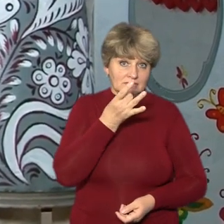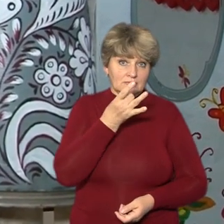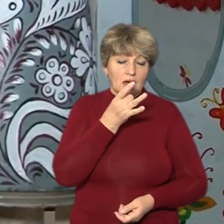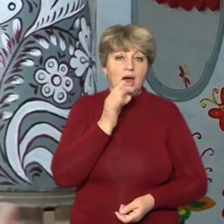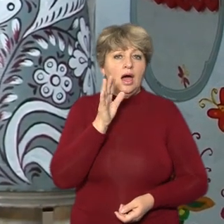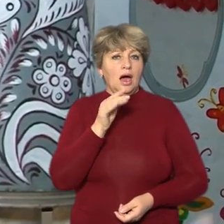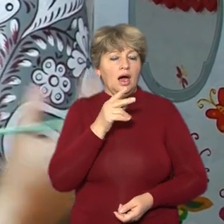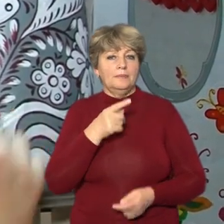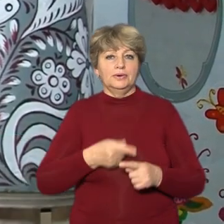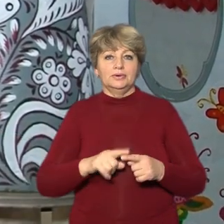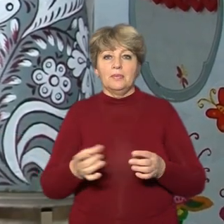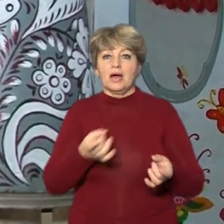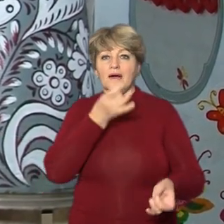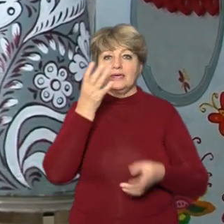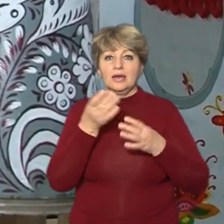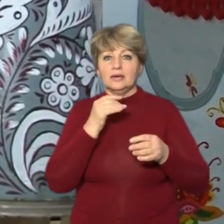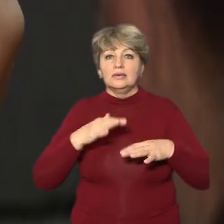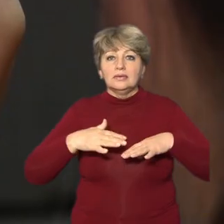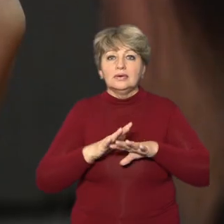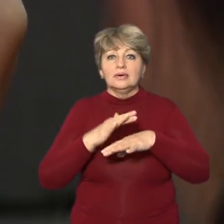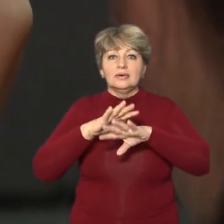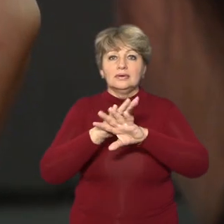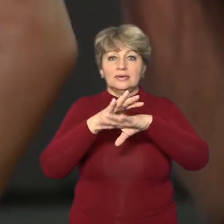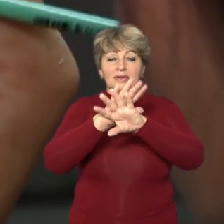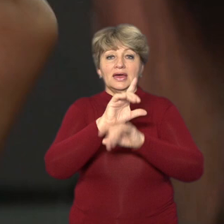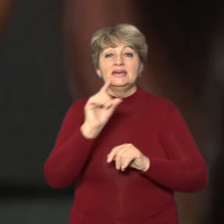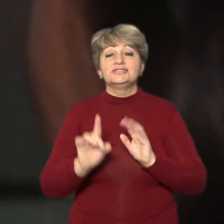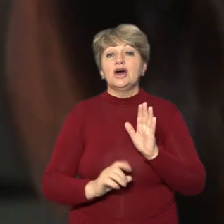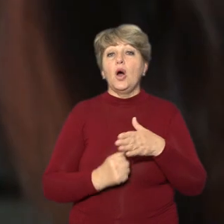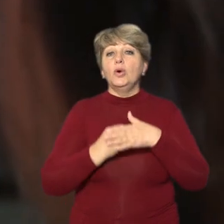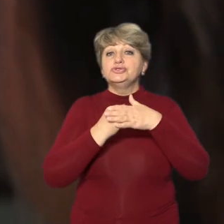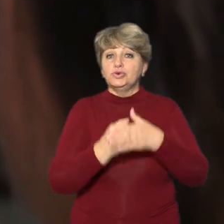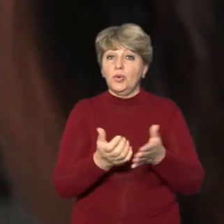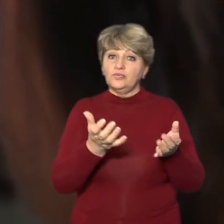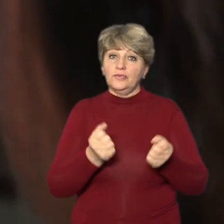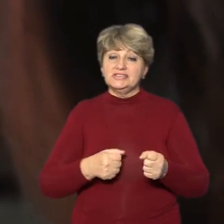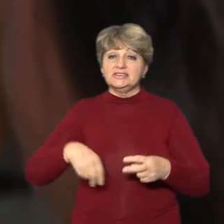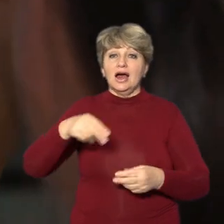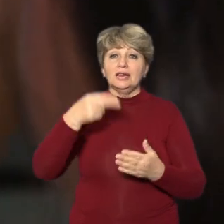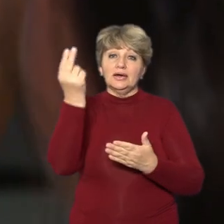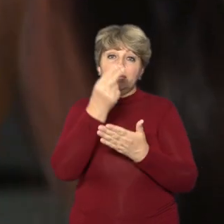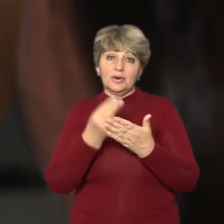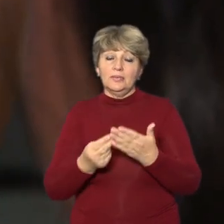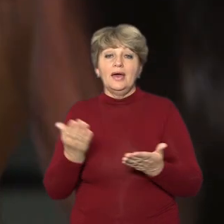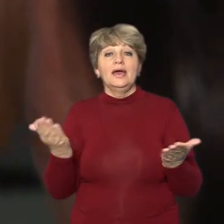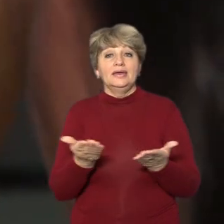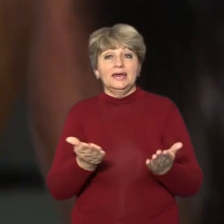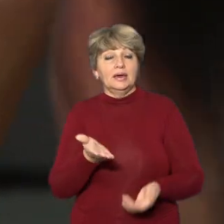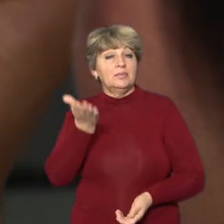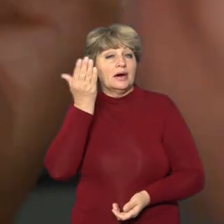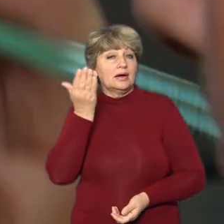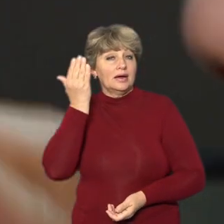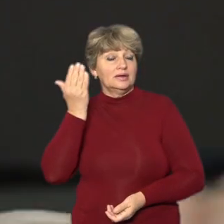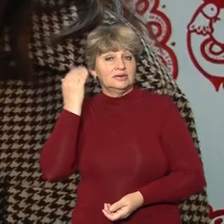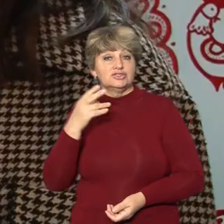просто відразу все від квітки якось так заплилося. За основу, додає художниця, взяла розпис, яким раніше на Черкащині оздоблювали